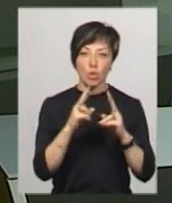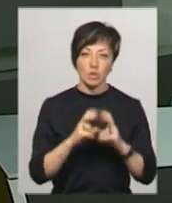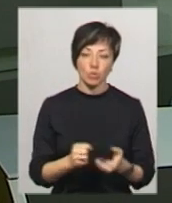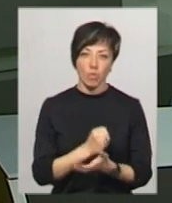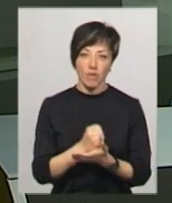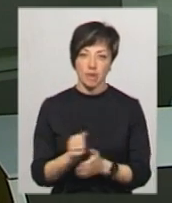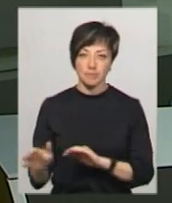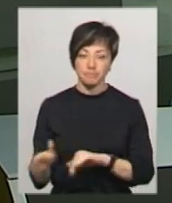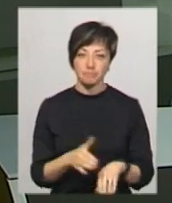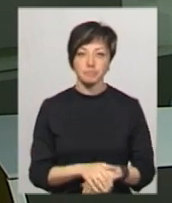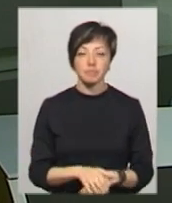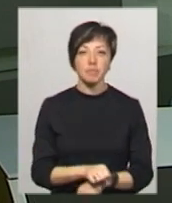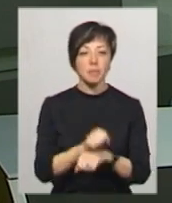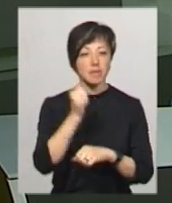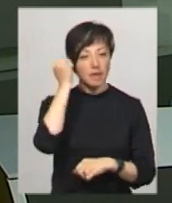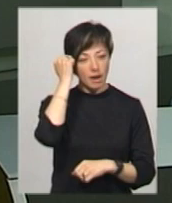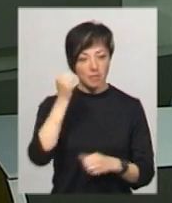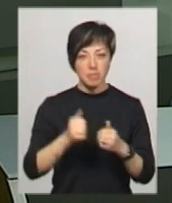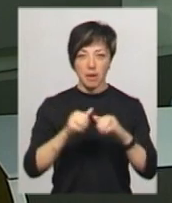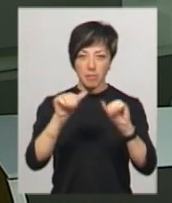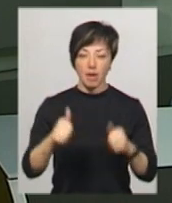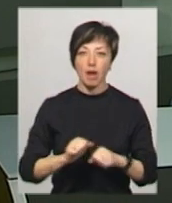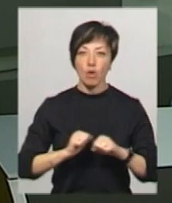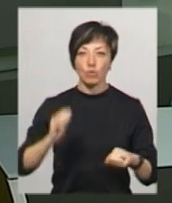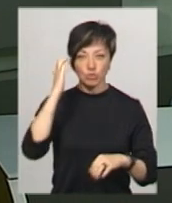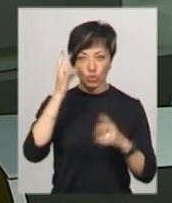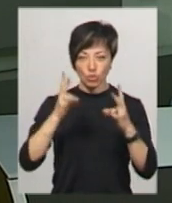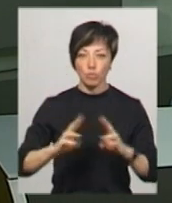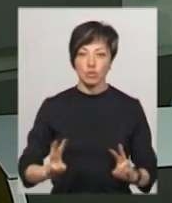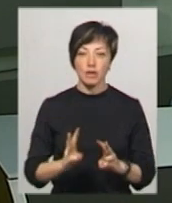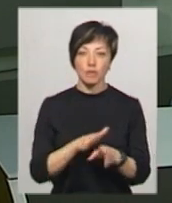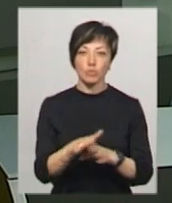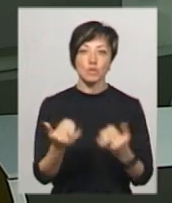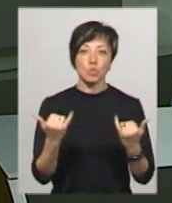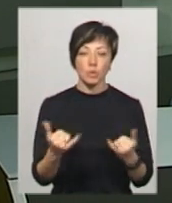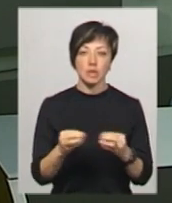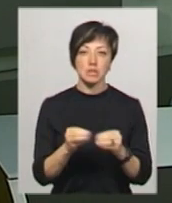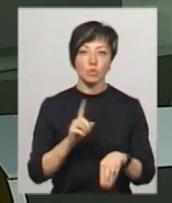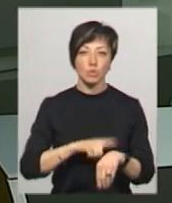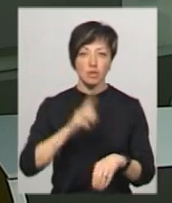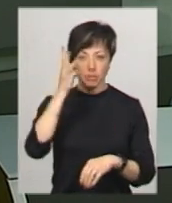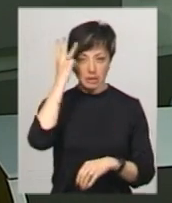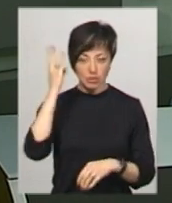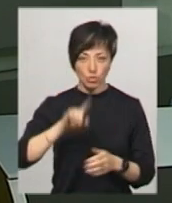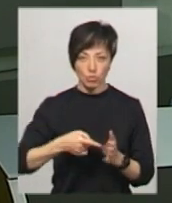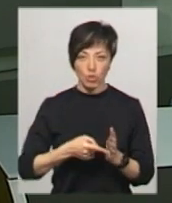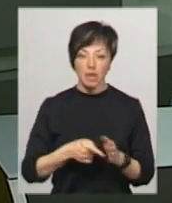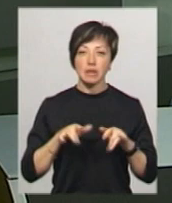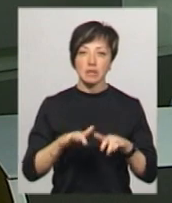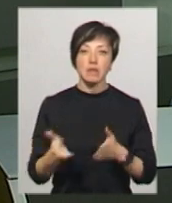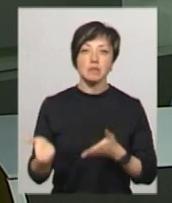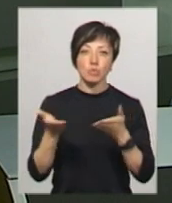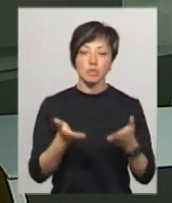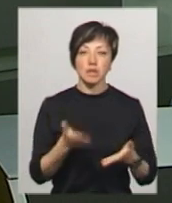Мітинг реквієм біля пам'ятника героям Чорнобиля-пожежникам відбувся сьогодні в 10-й годині в Хмельницькому. На захід